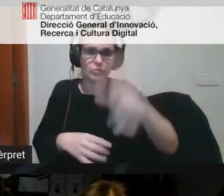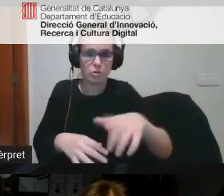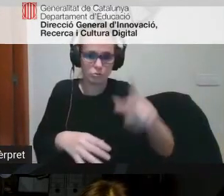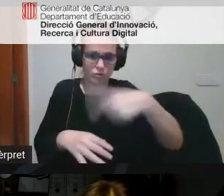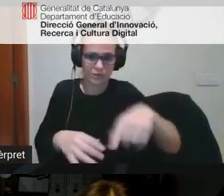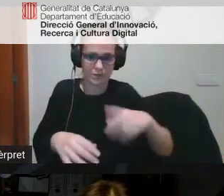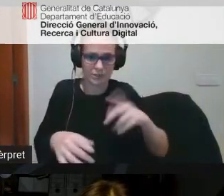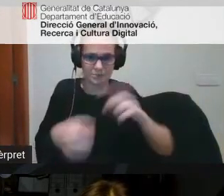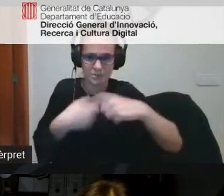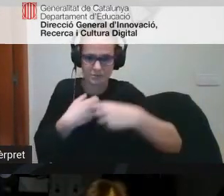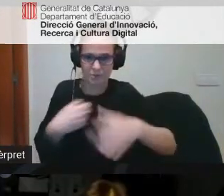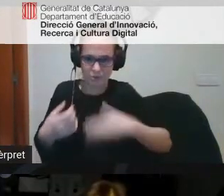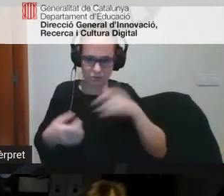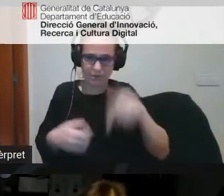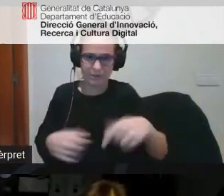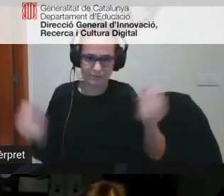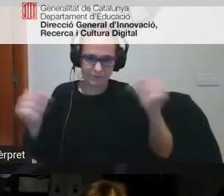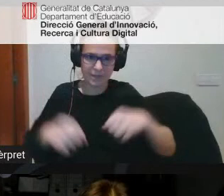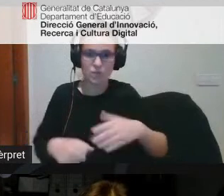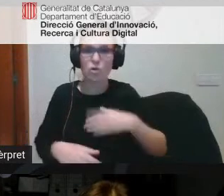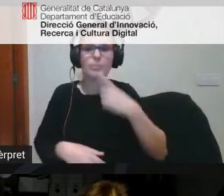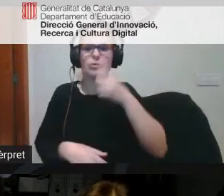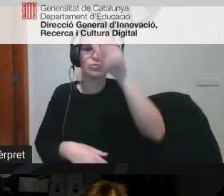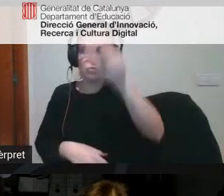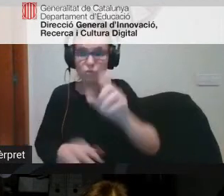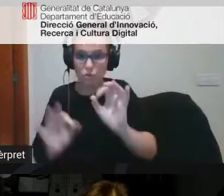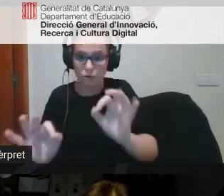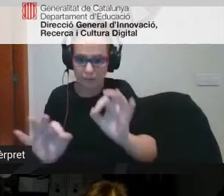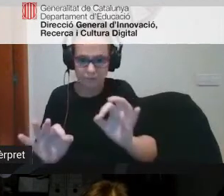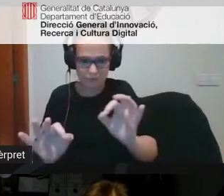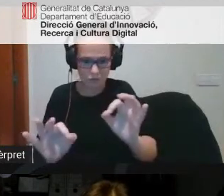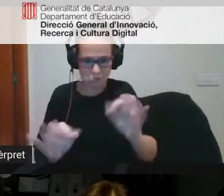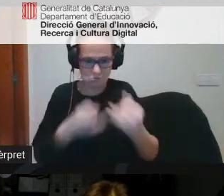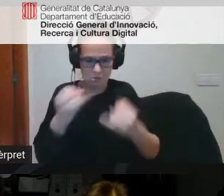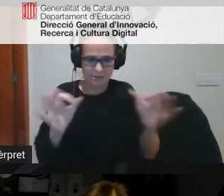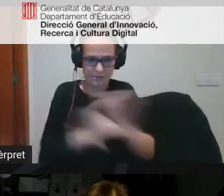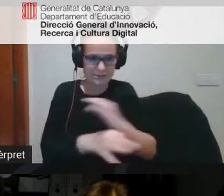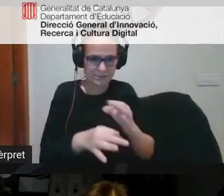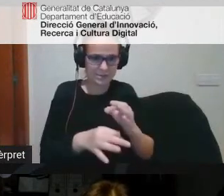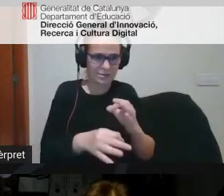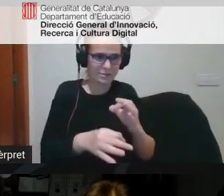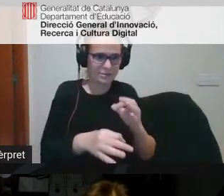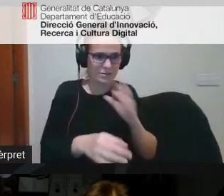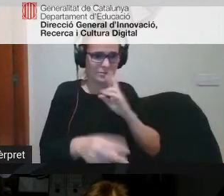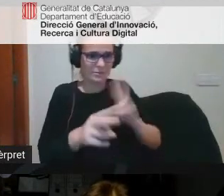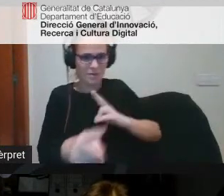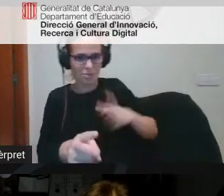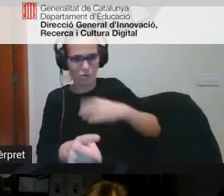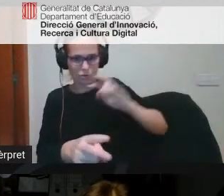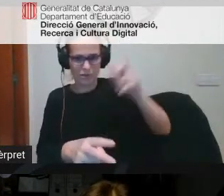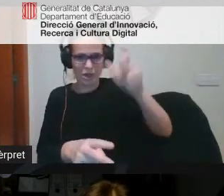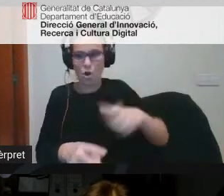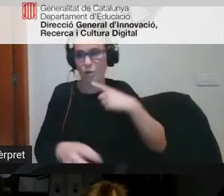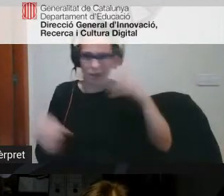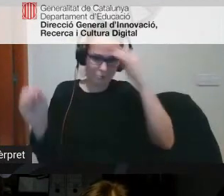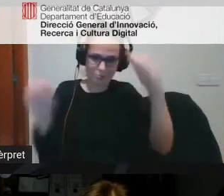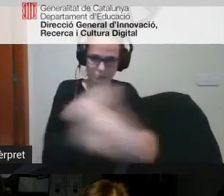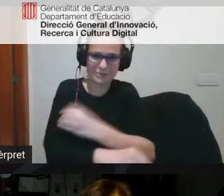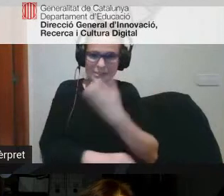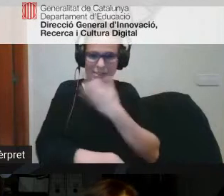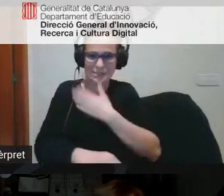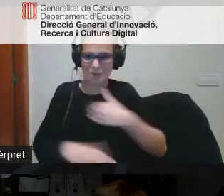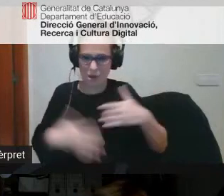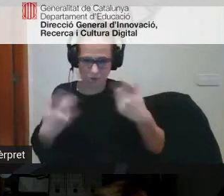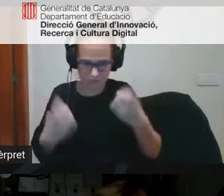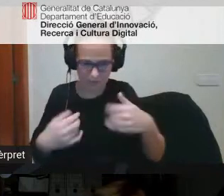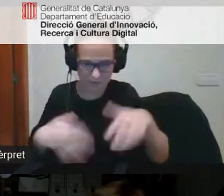participar per tant tot i que li preguntin algú sense manies compartir-lo de resposta o dieu que no hi esteu d'acord si convé o el que